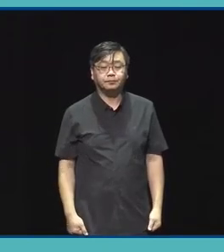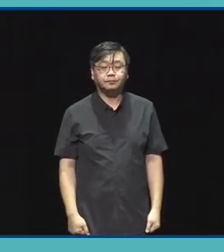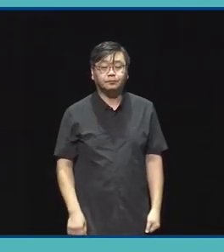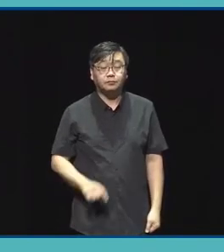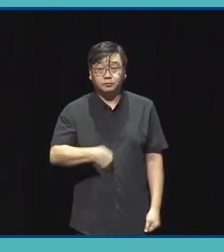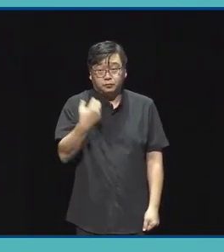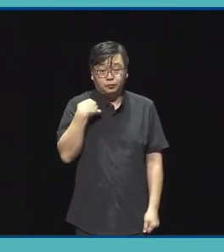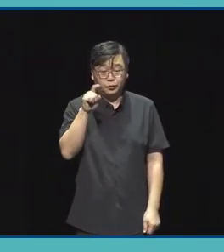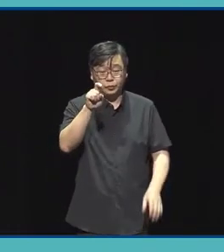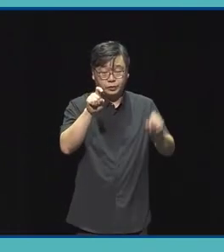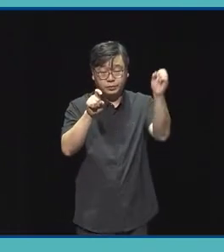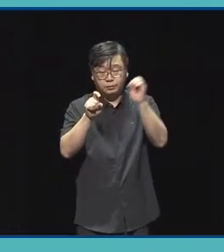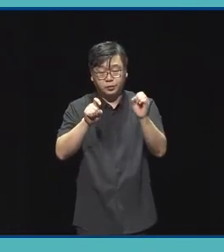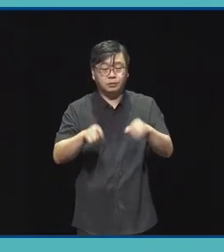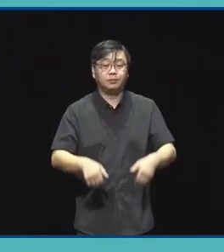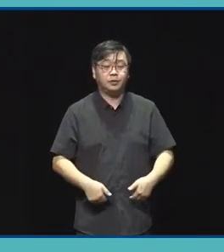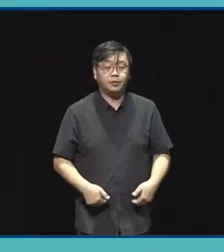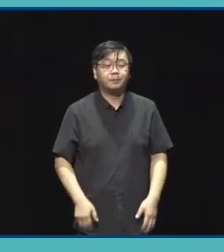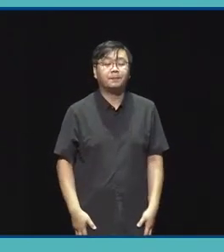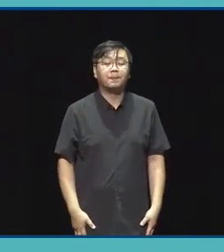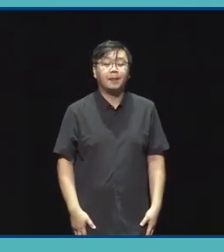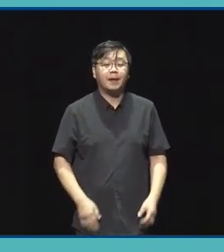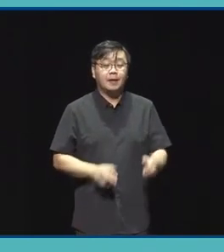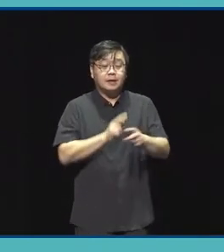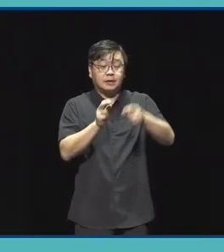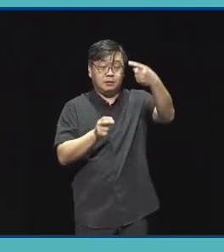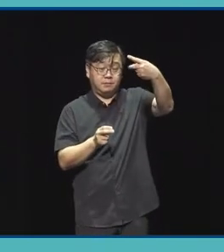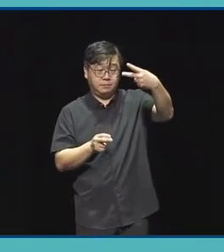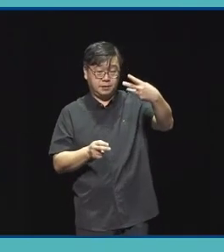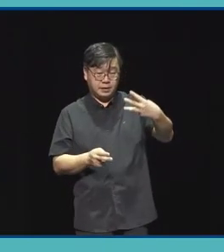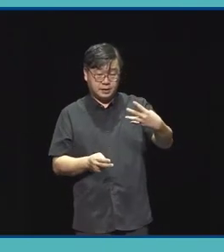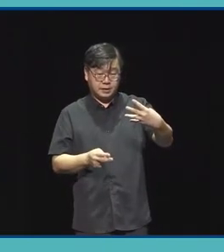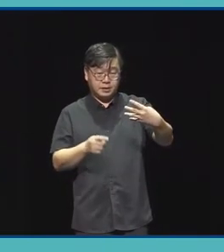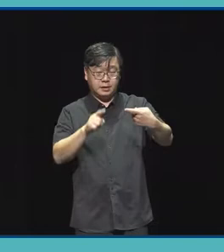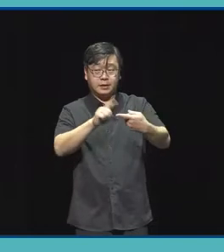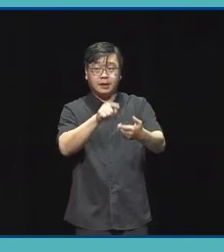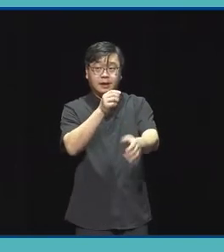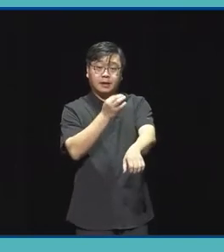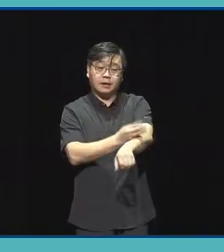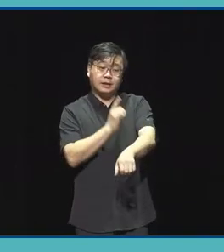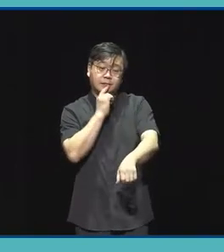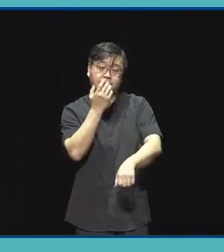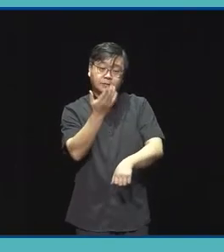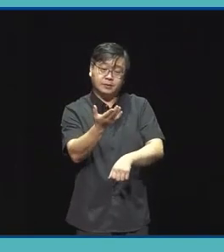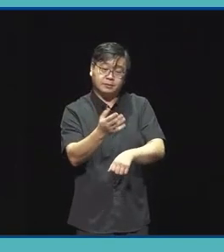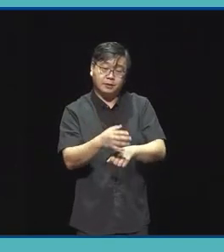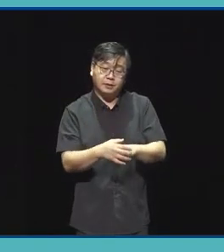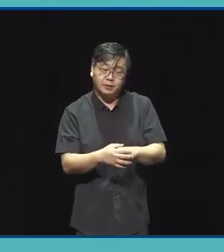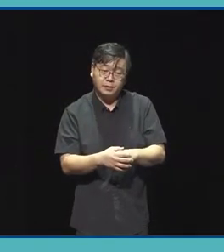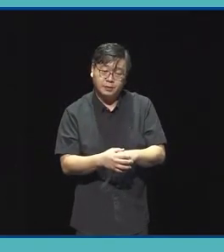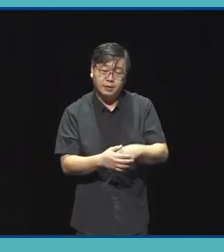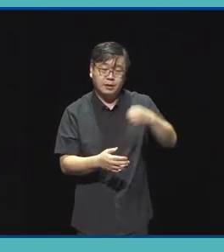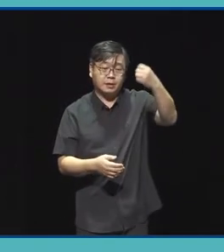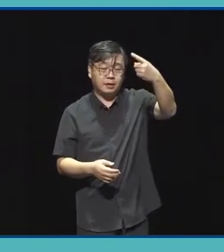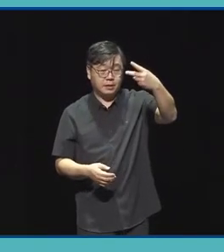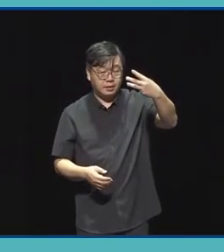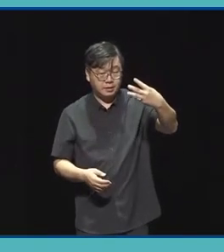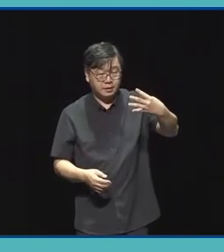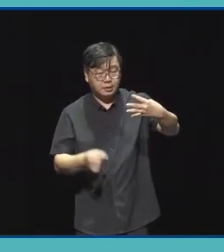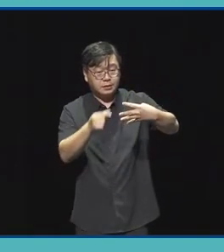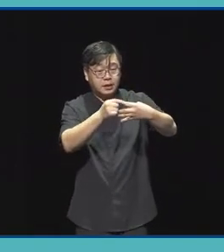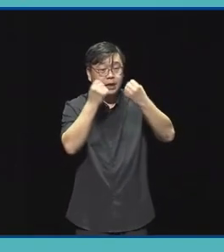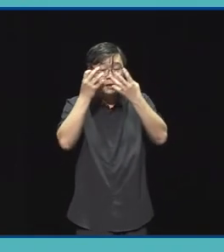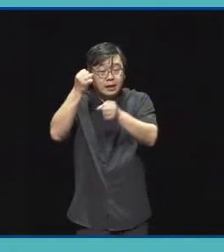그래서 이 네 가지 사업에 대해서 다시 한번 일목요연하게 설명드리자면 이렇게 네 가지 사업이 창작의